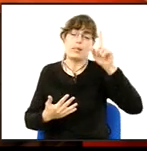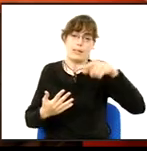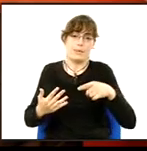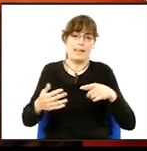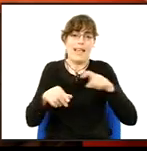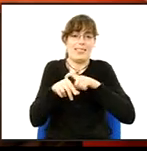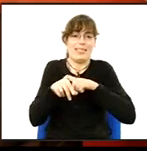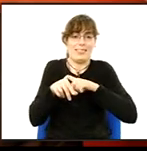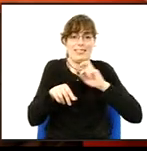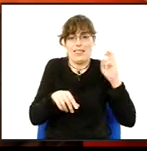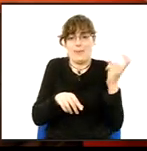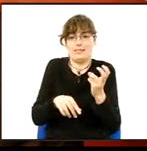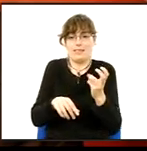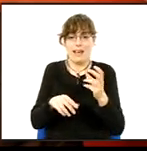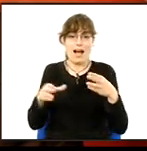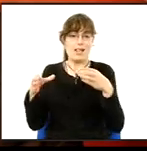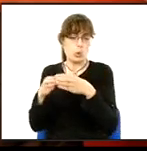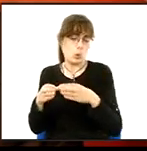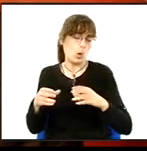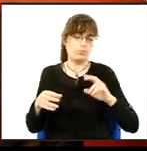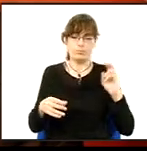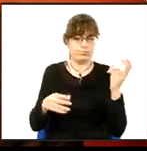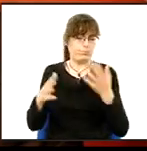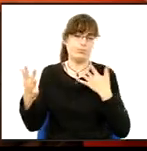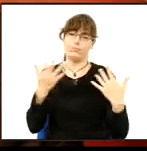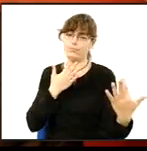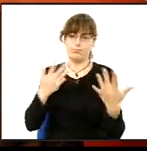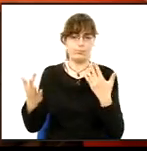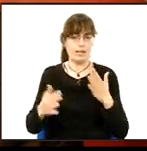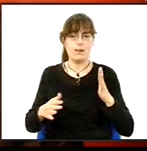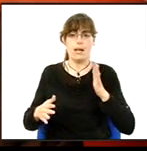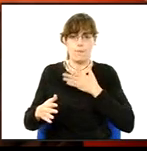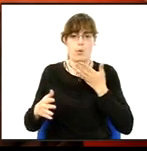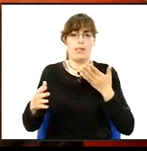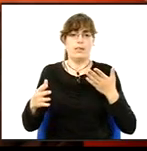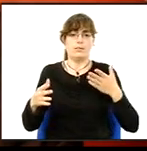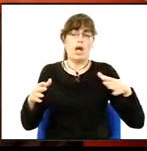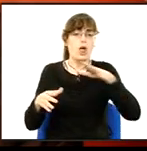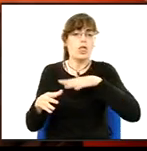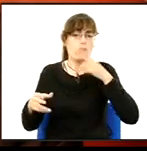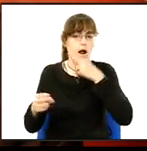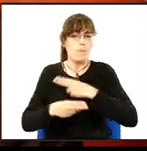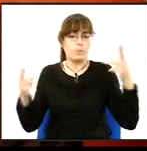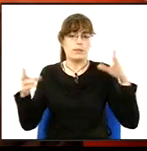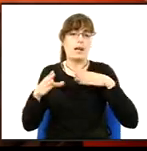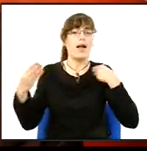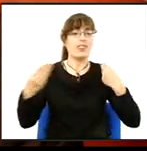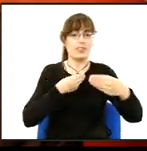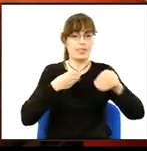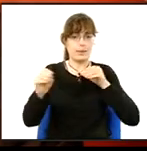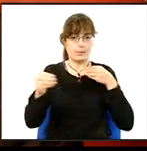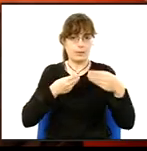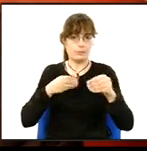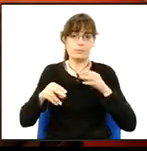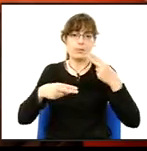diversitat de persones i grups. Un espai que sigui prou flexible com a poder acollir simultàniament col·lectius diversos sense